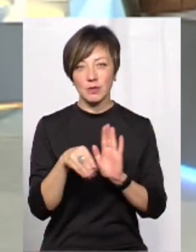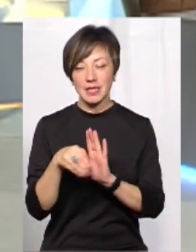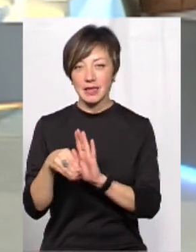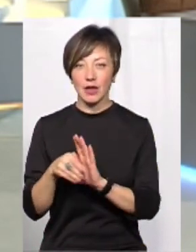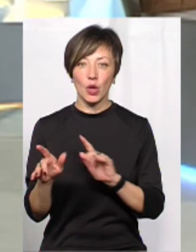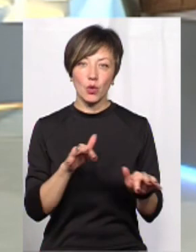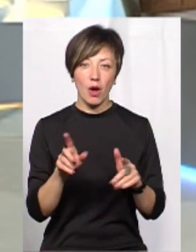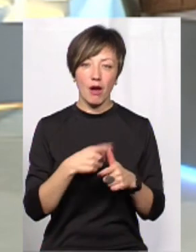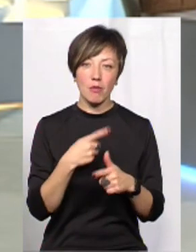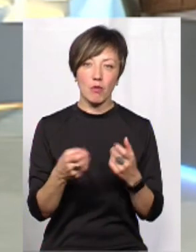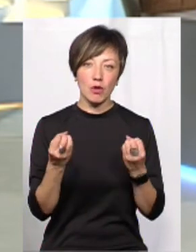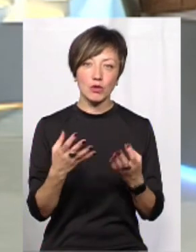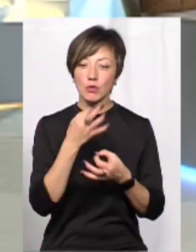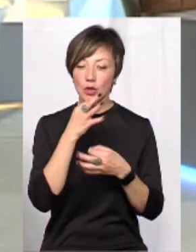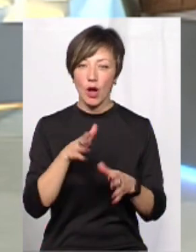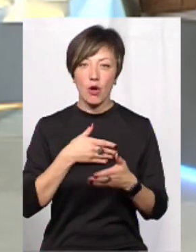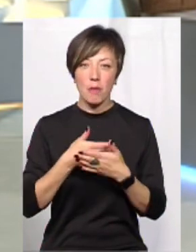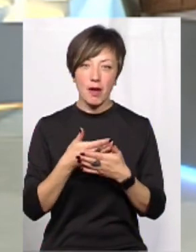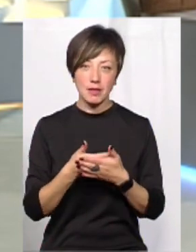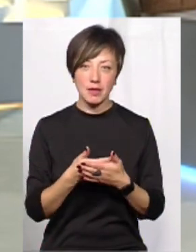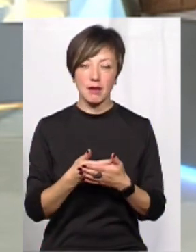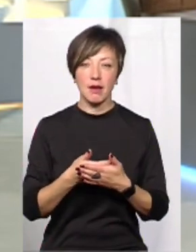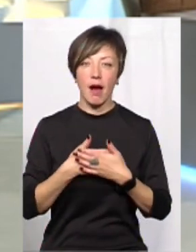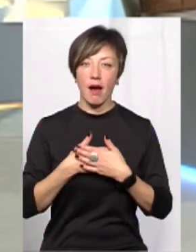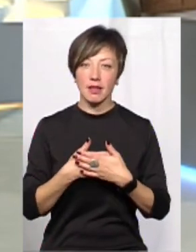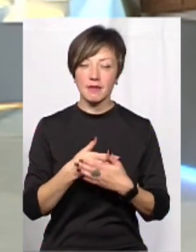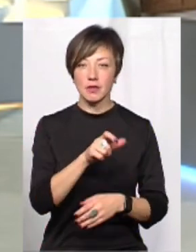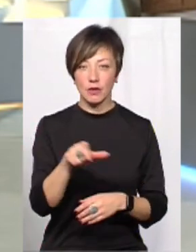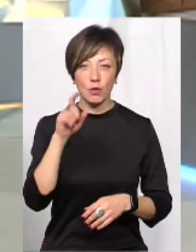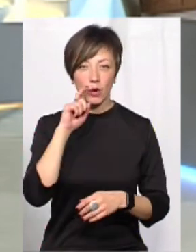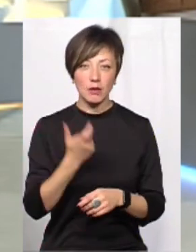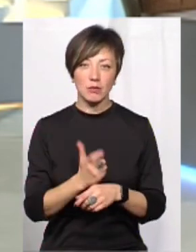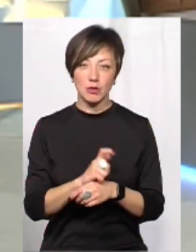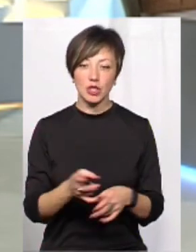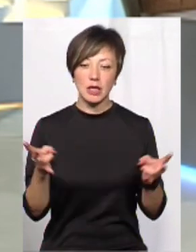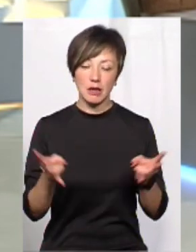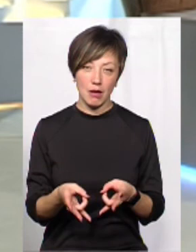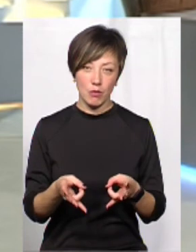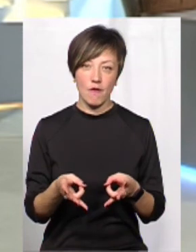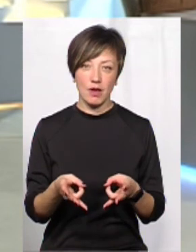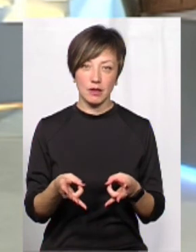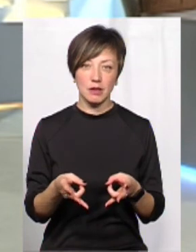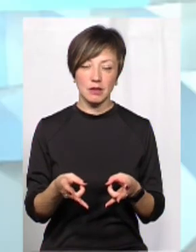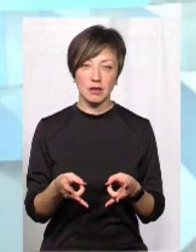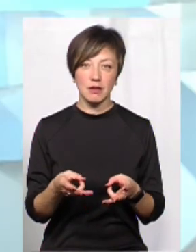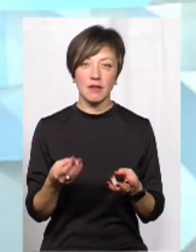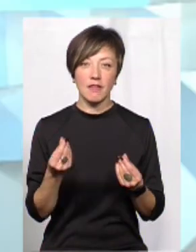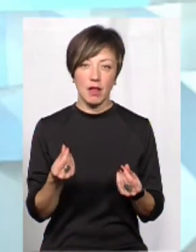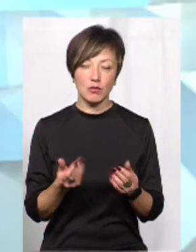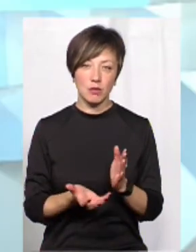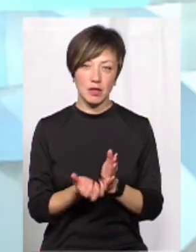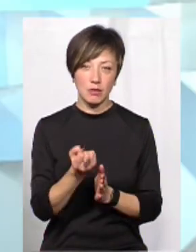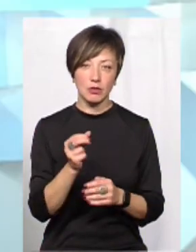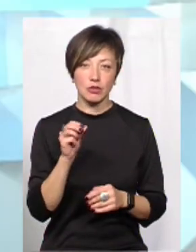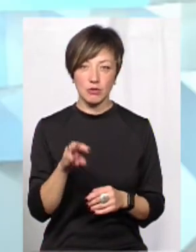Антикорупційний рух або навіть просто будь-яка громадська активність в Україні. Вона більш затребувана фінансовою